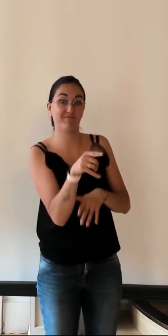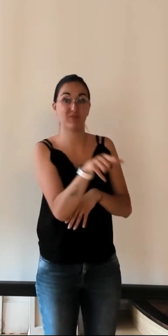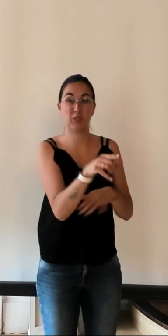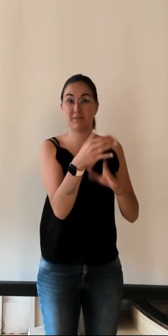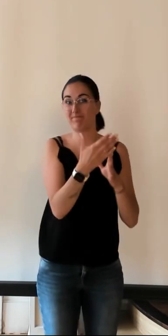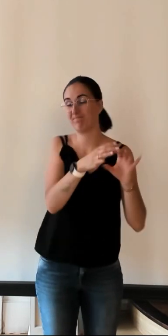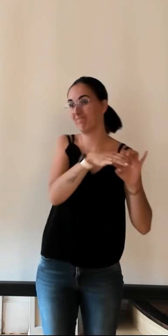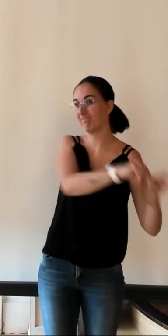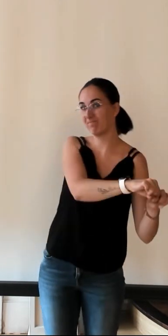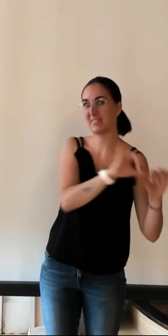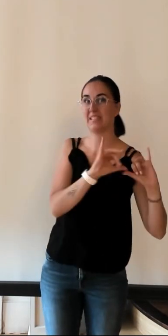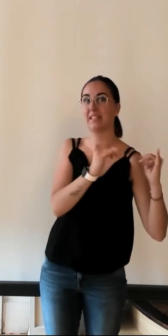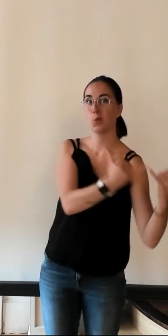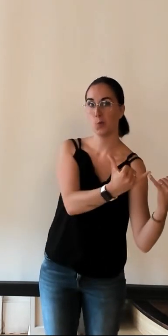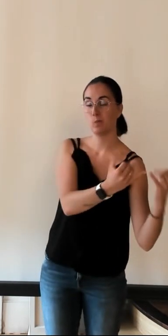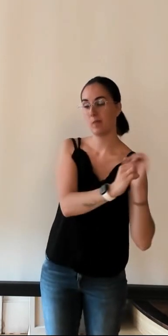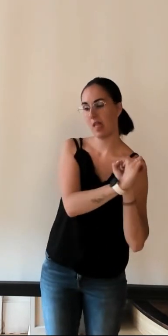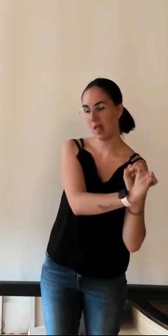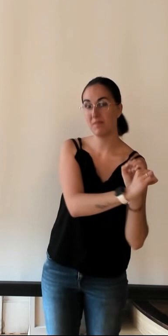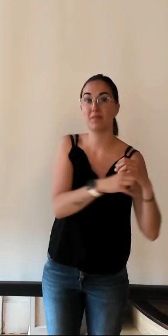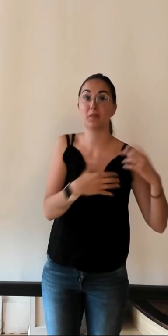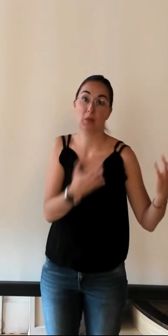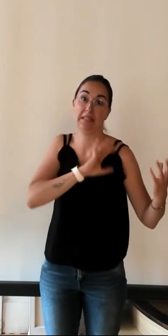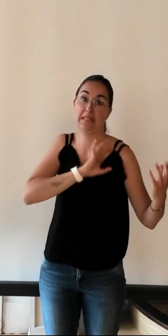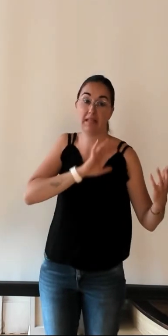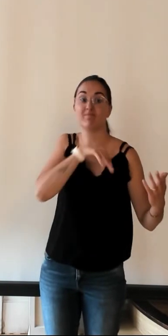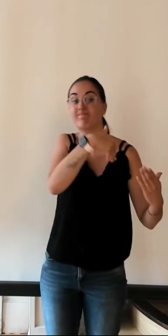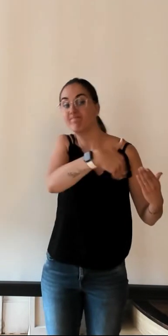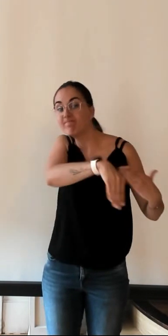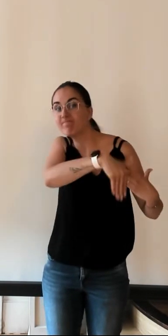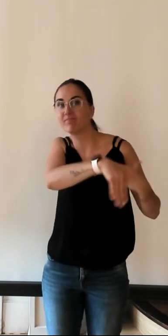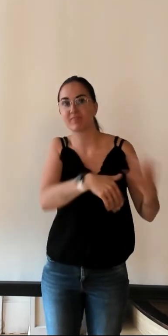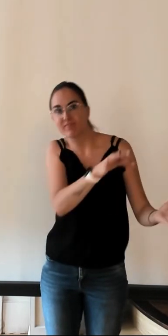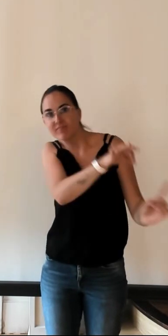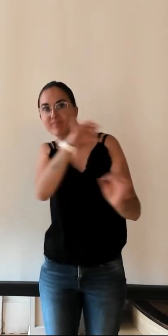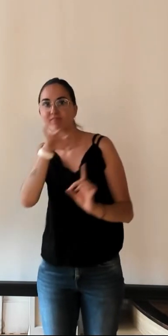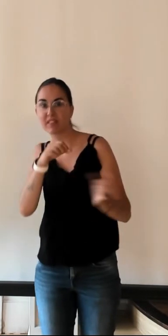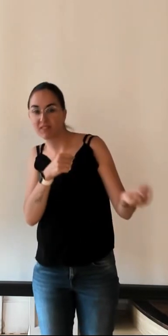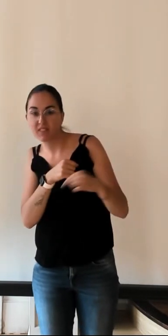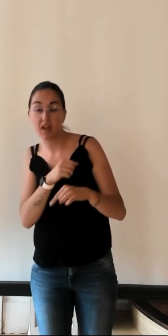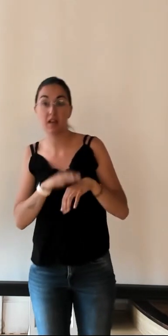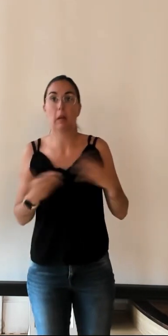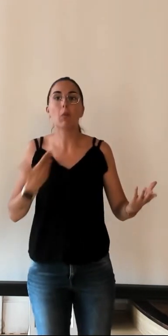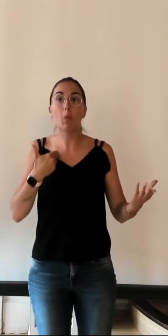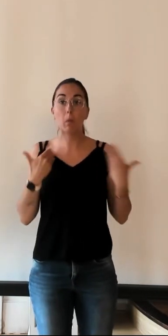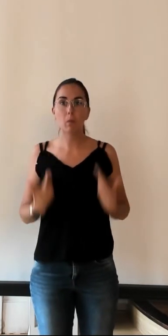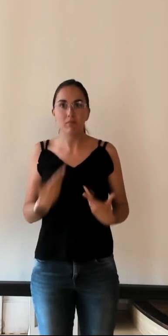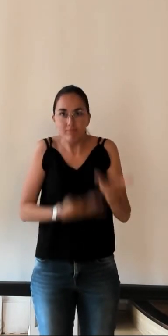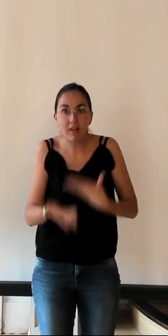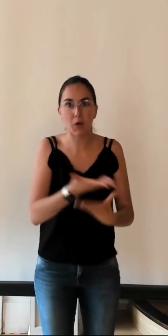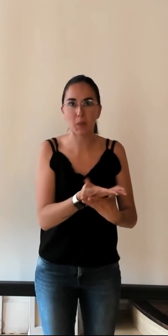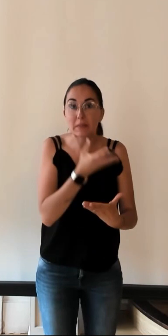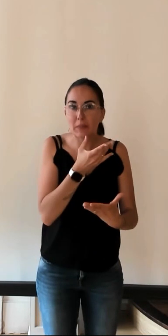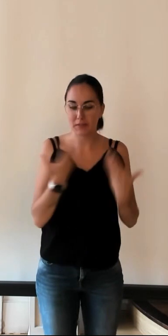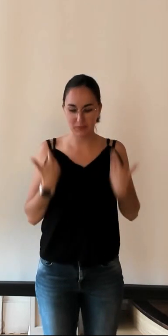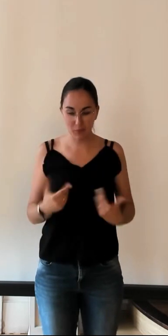réunion. Il essaiera de nous rejoindre. Alors, je ne pas prendre sa place parce que je ne suis pas élu.